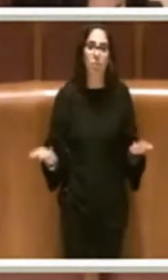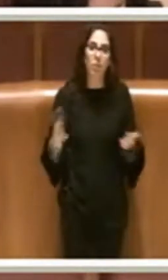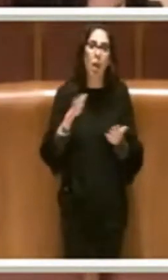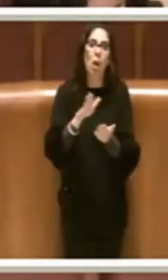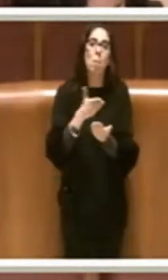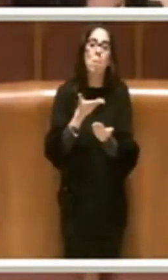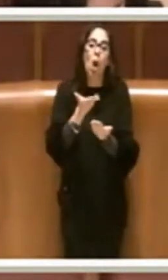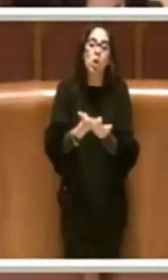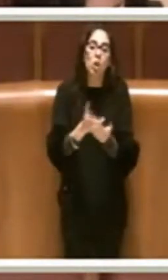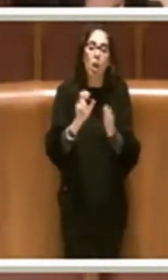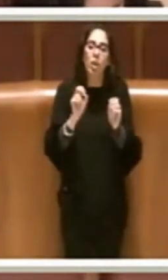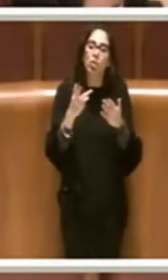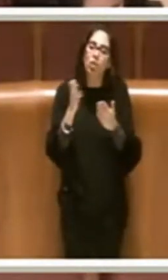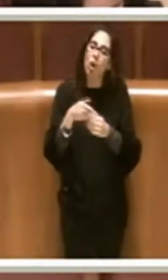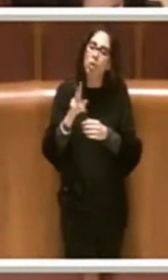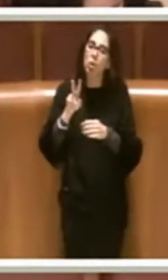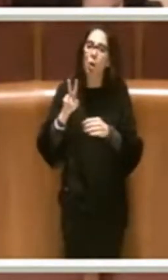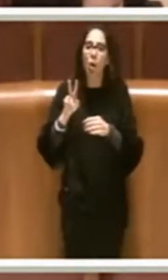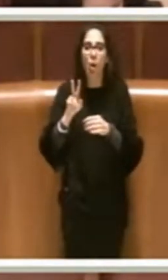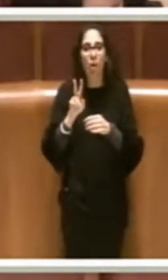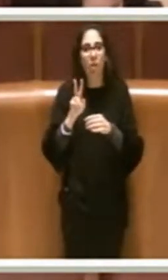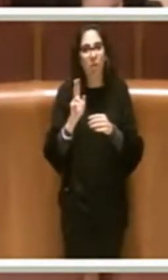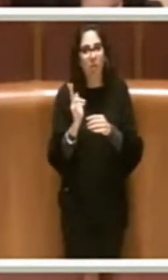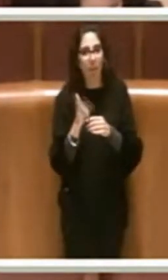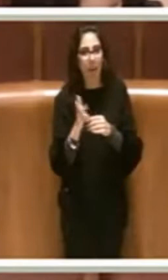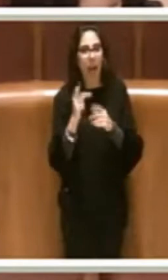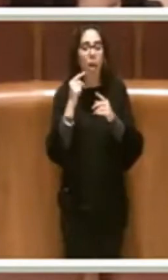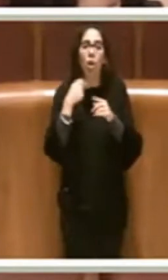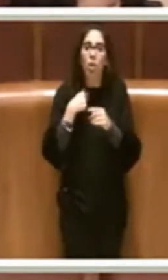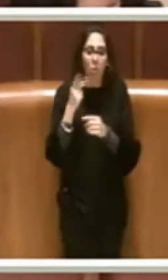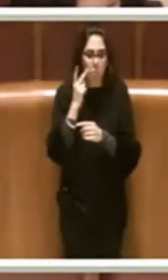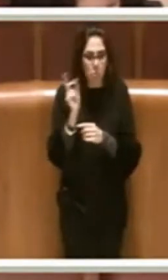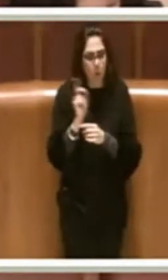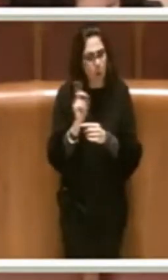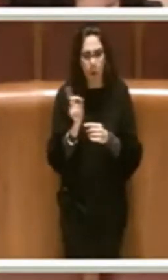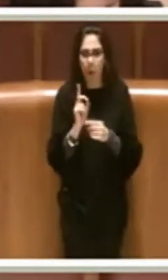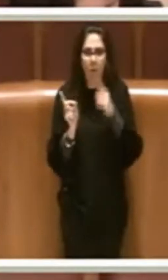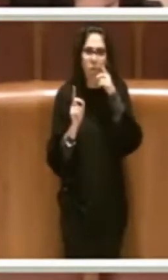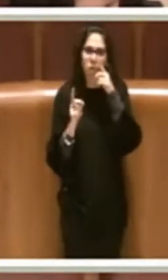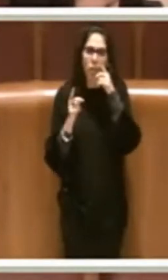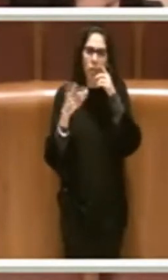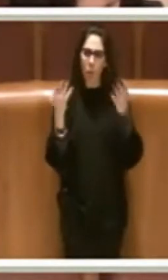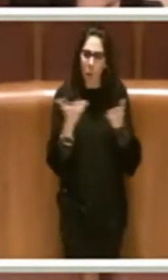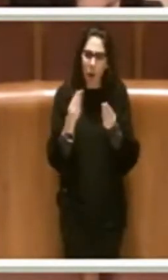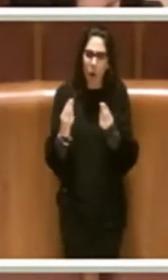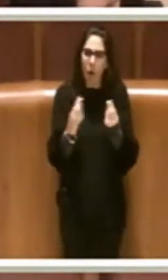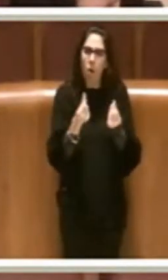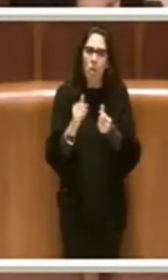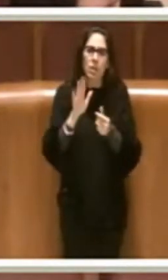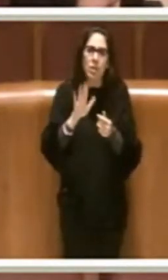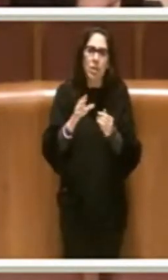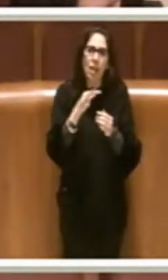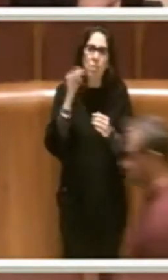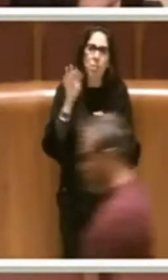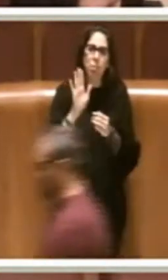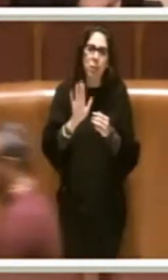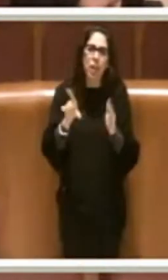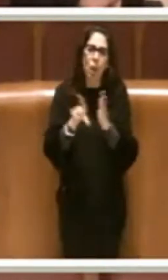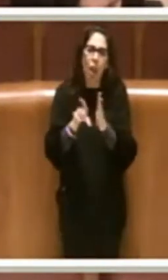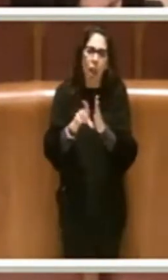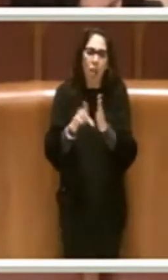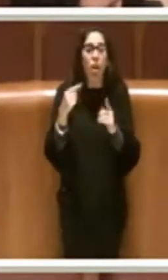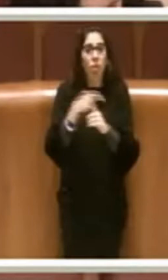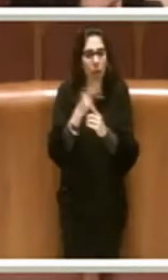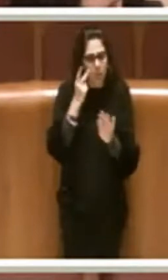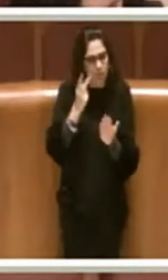del 18-2, io personalmente non ho trovato traccia dello spirito di questa legge e vi ho trovato invece gravi errori di